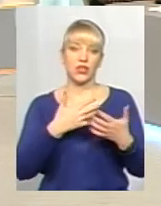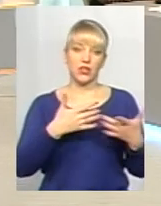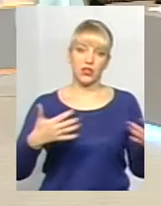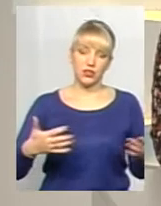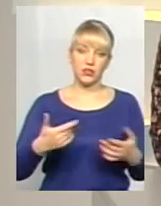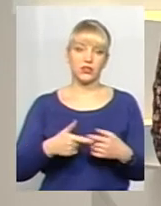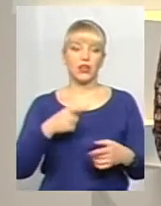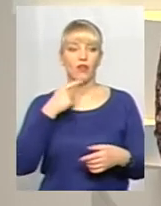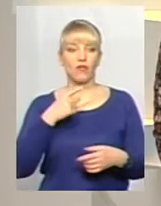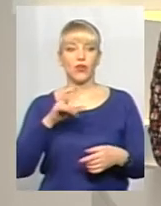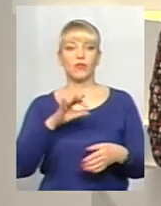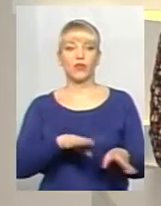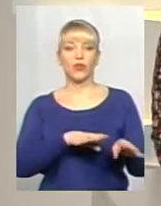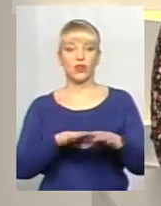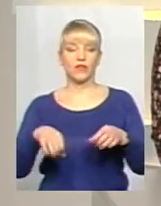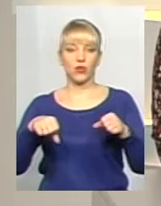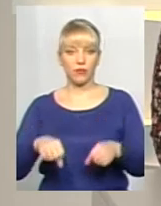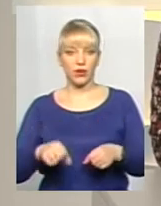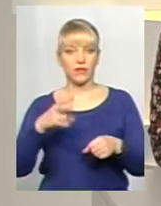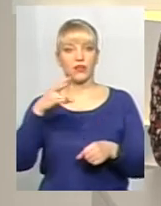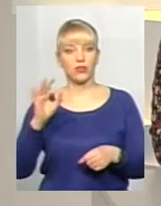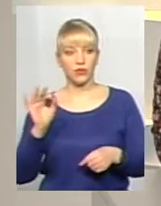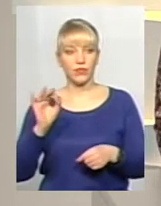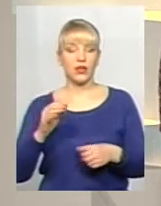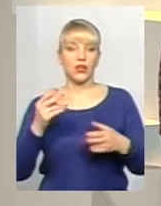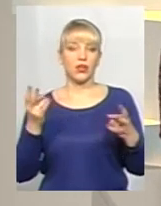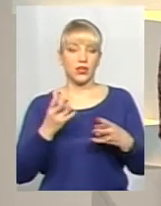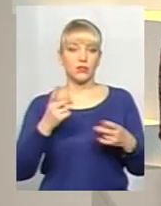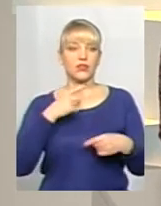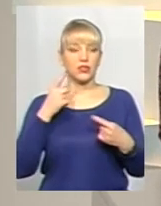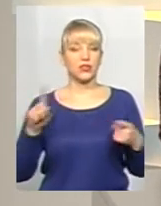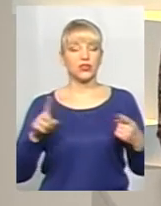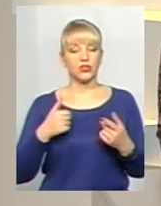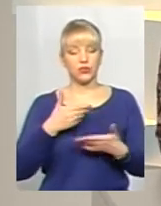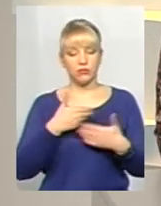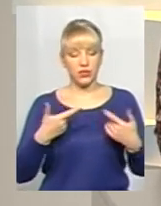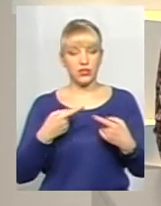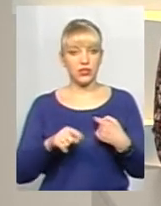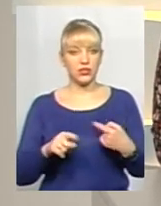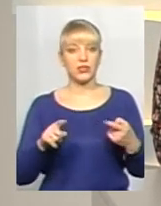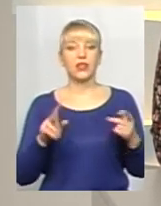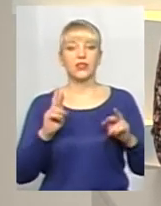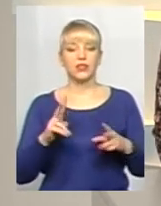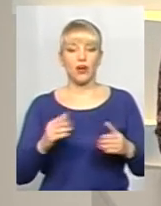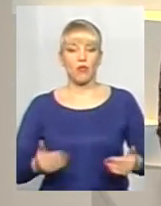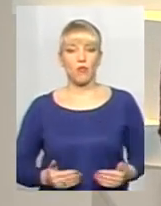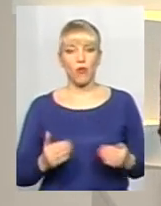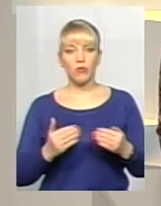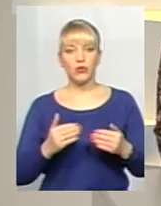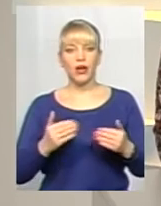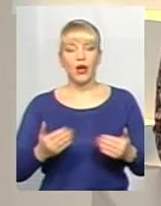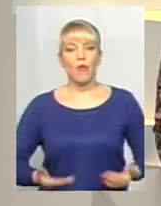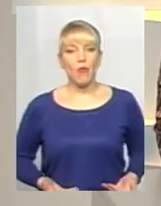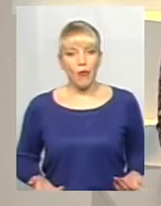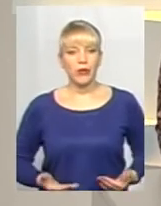Хоч ми говоримо про рівноправі, але, ну, мусимо визнати, що різні. От як побут організований? З чим